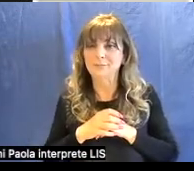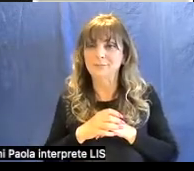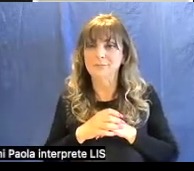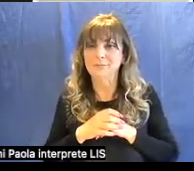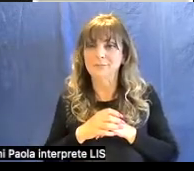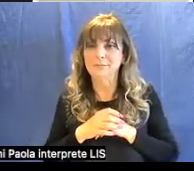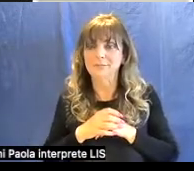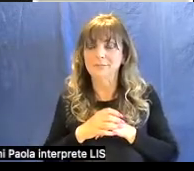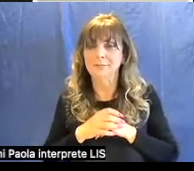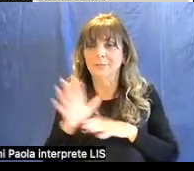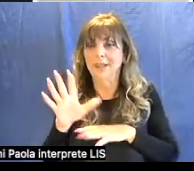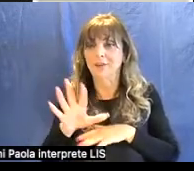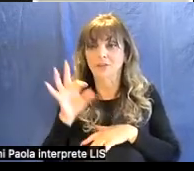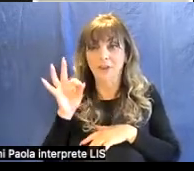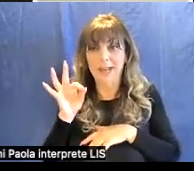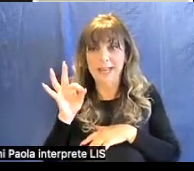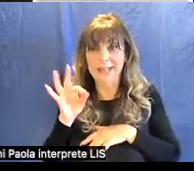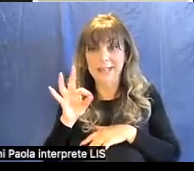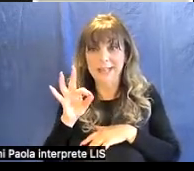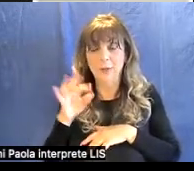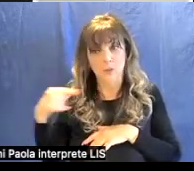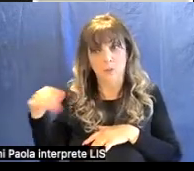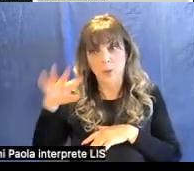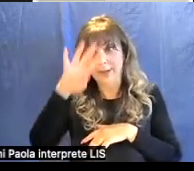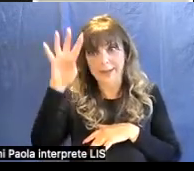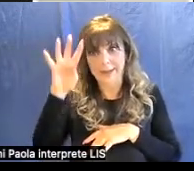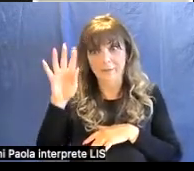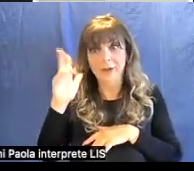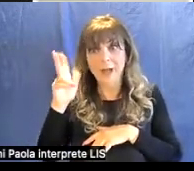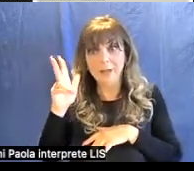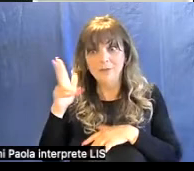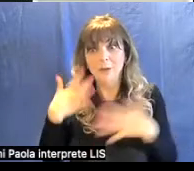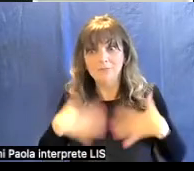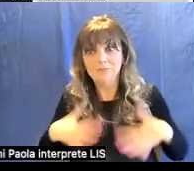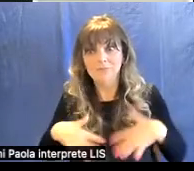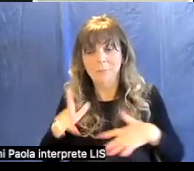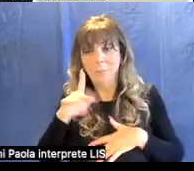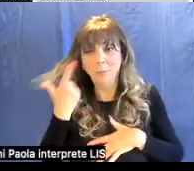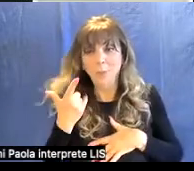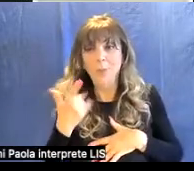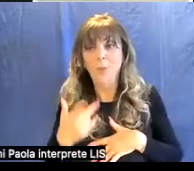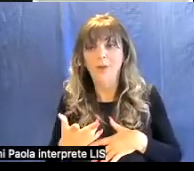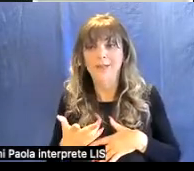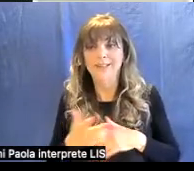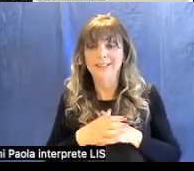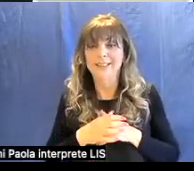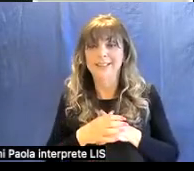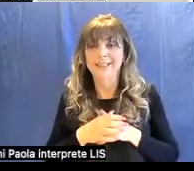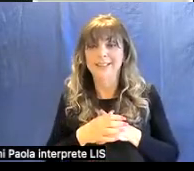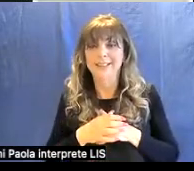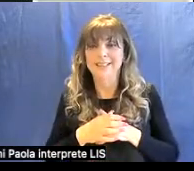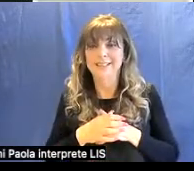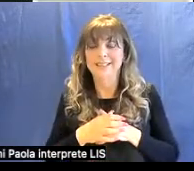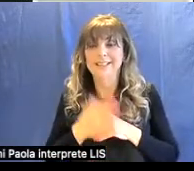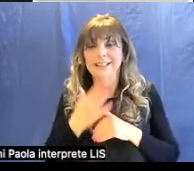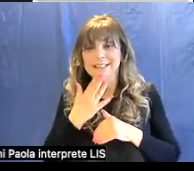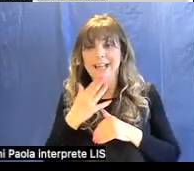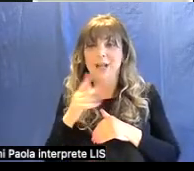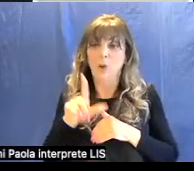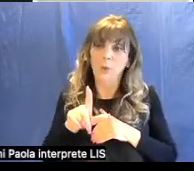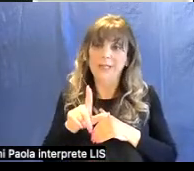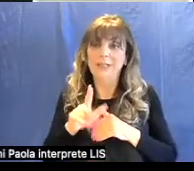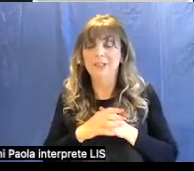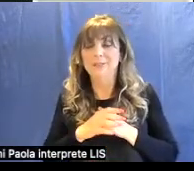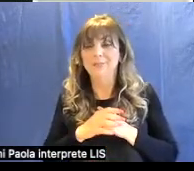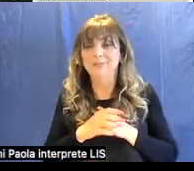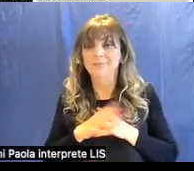la scelta del re di Francia di vestire di blu di re San Luigi di Francia fu